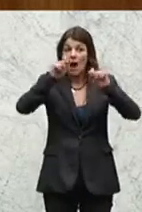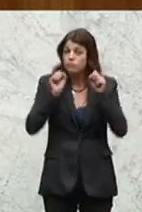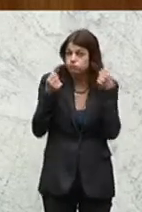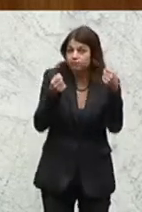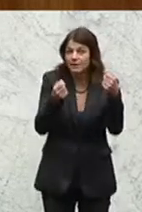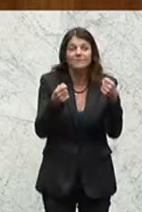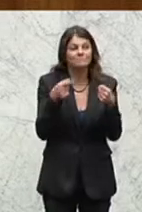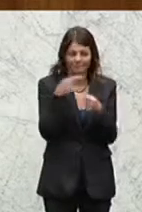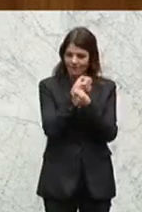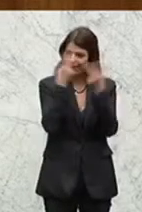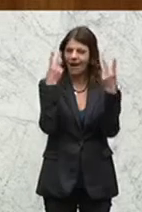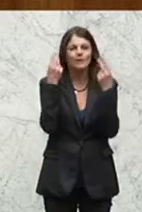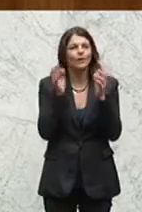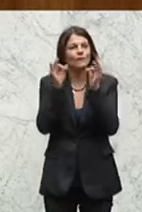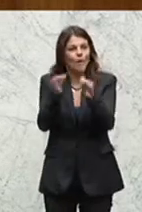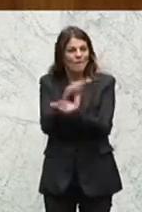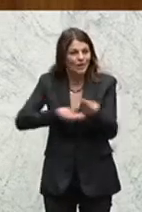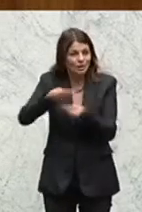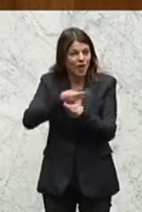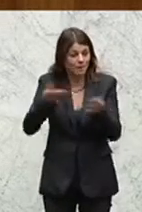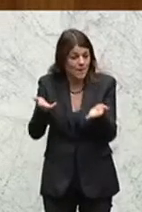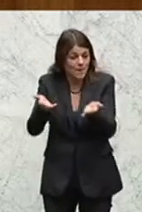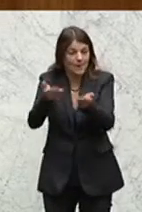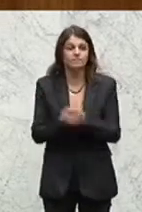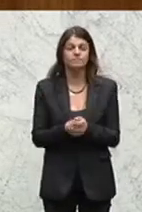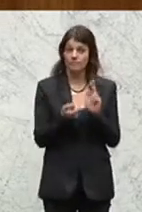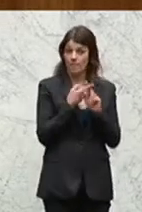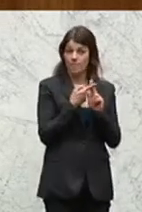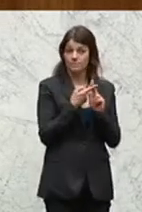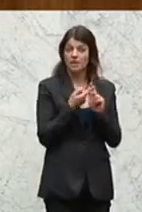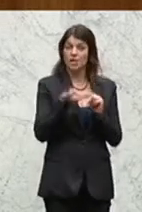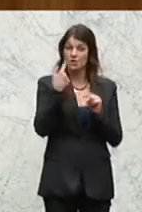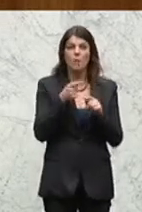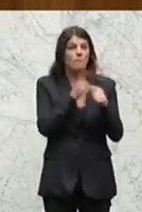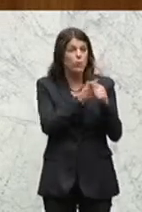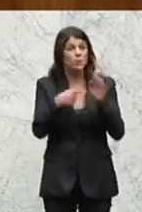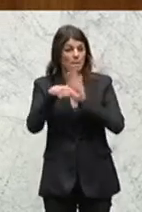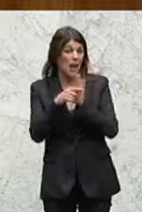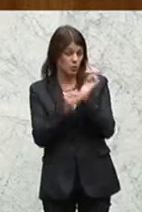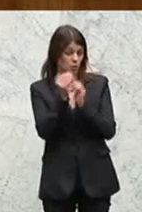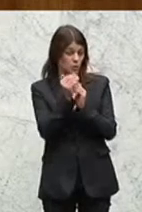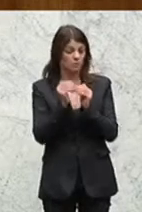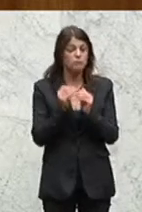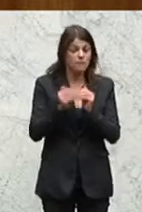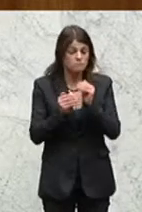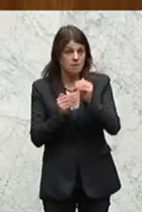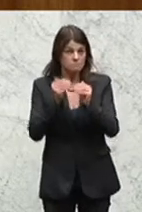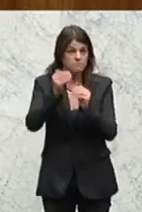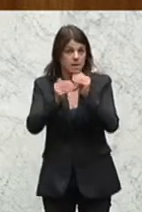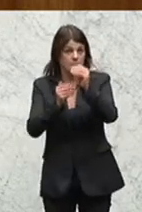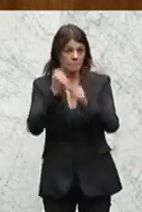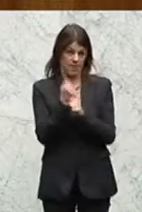klar Konjunktur ankurbeln. Mit der schrittweisen Einführung des Bonus-Malus-Systems, wo wir nicht am Ende sind,